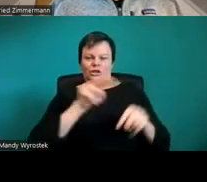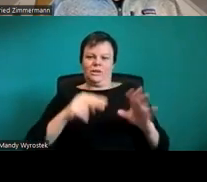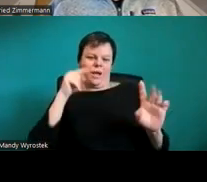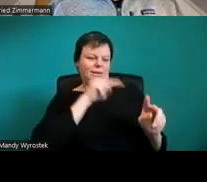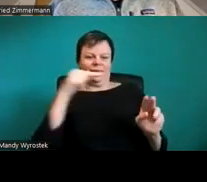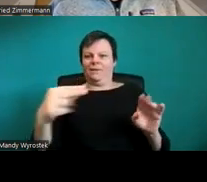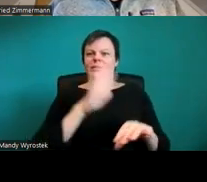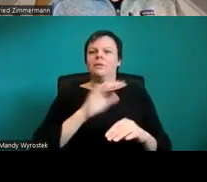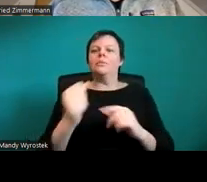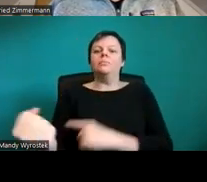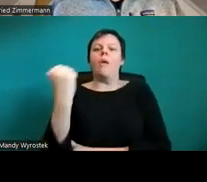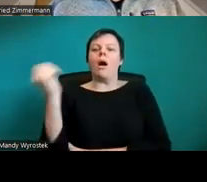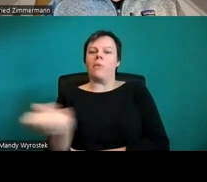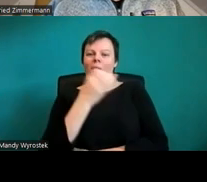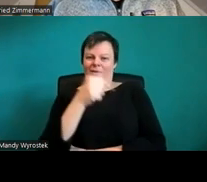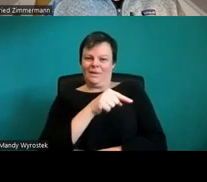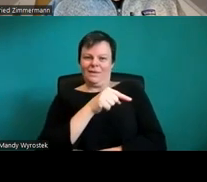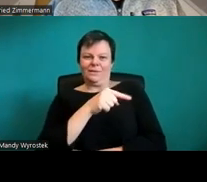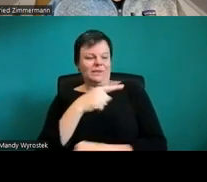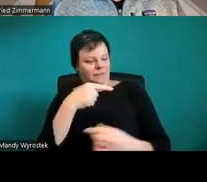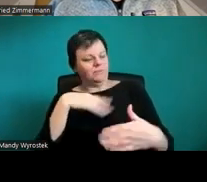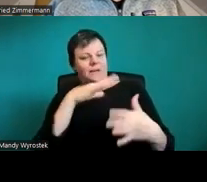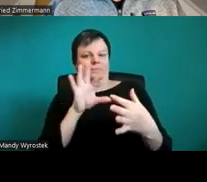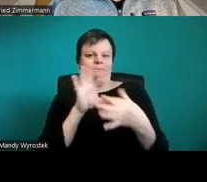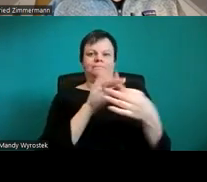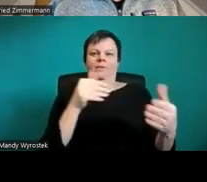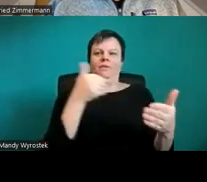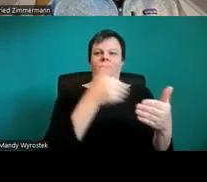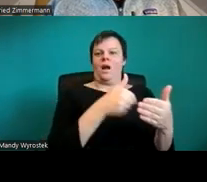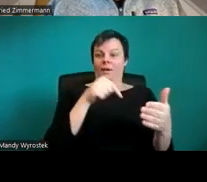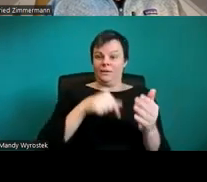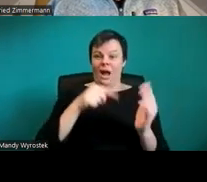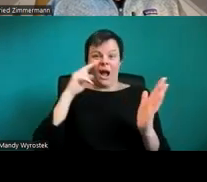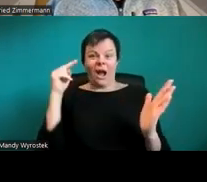Diese Ansicht hier ist die Bearbeitungsansicht. Das heißt, ich sehe hier,